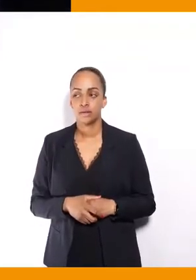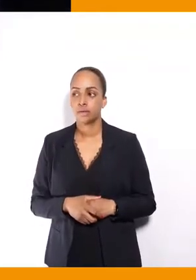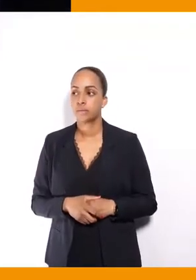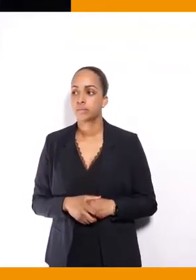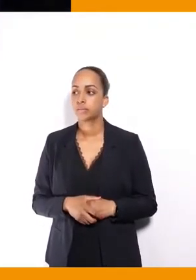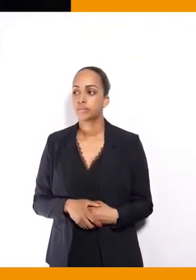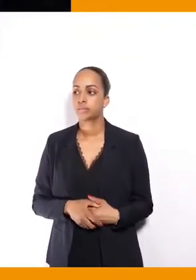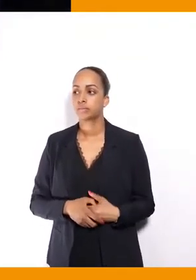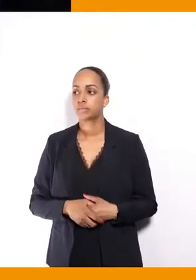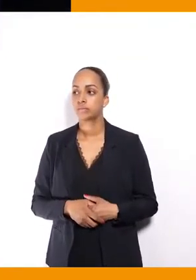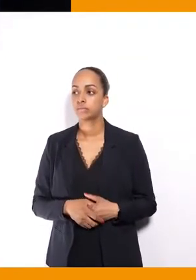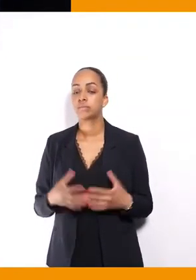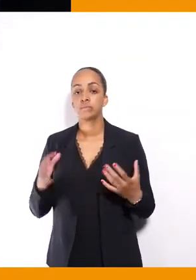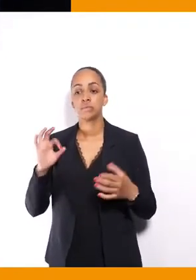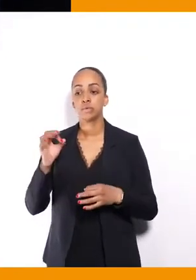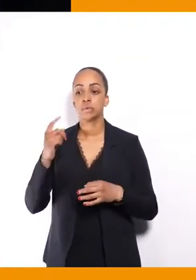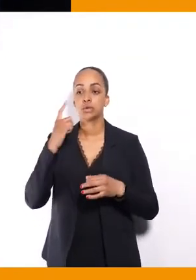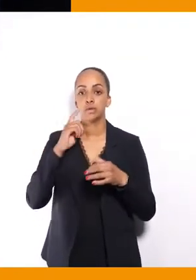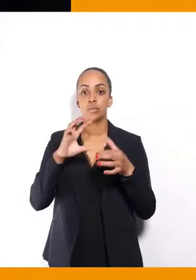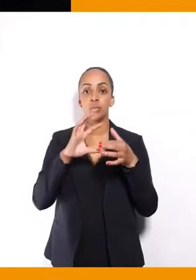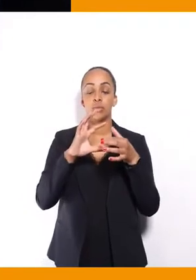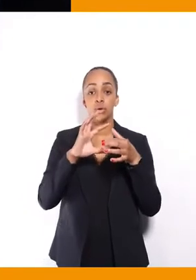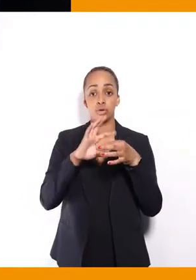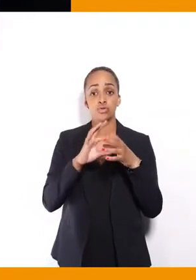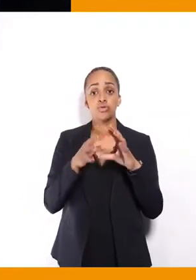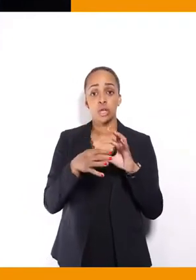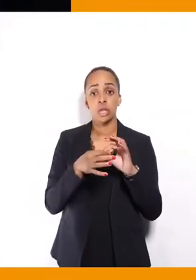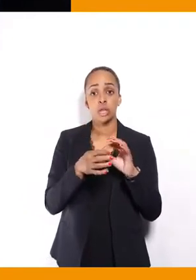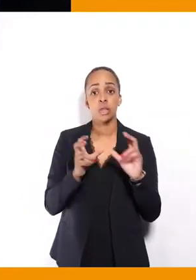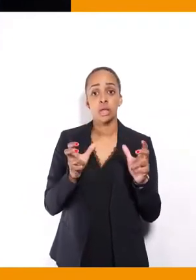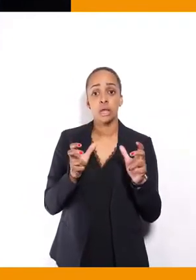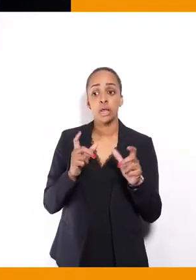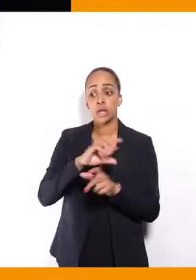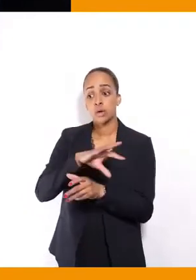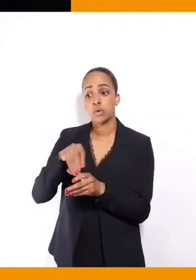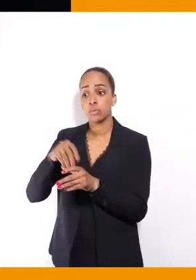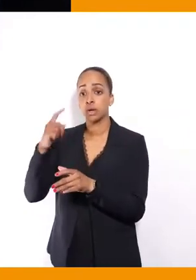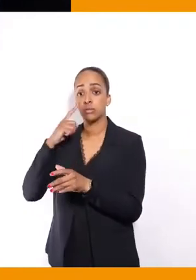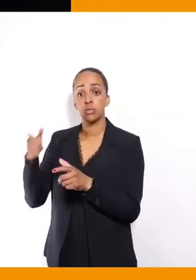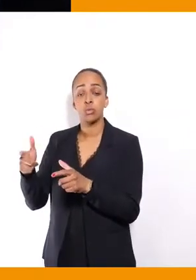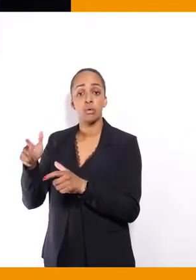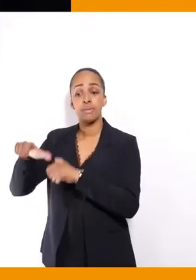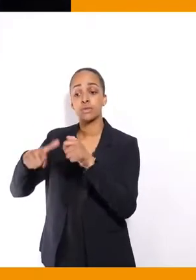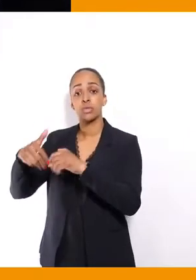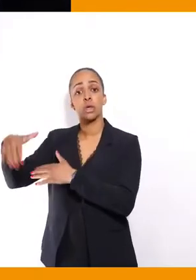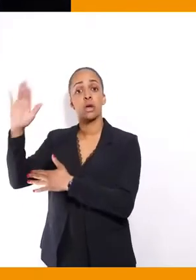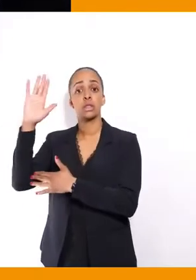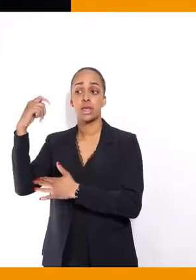les chaînes et à la fois pour les équipes de campagne et des candidats eux-mêmes.